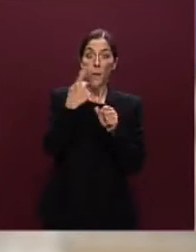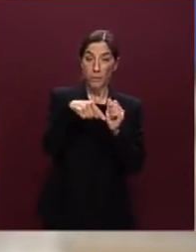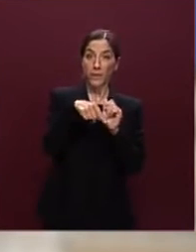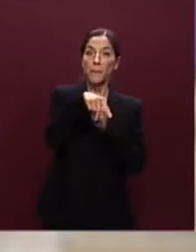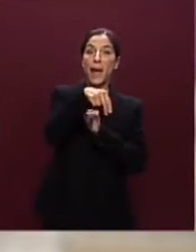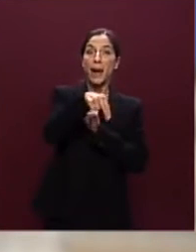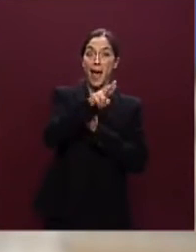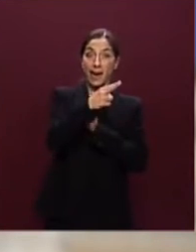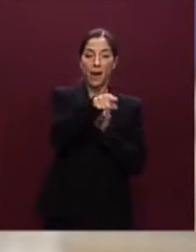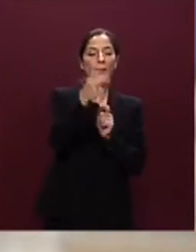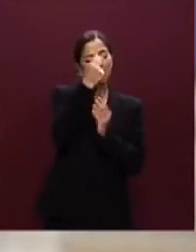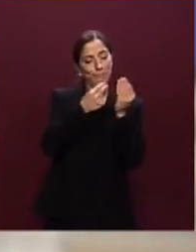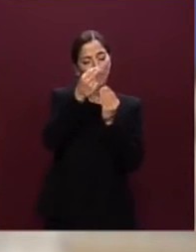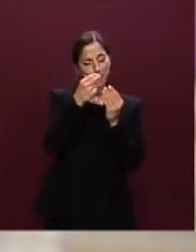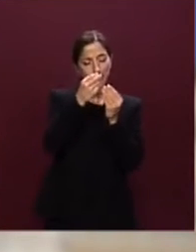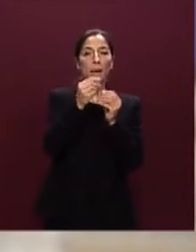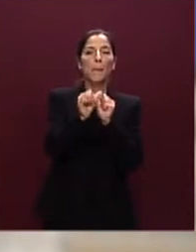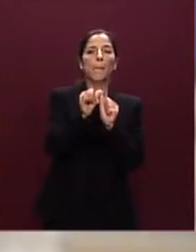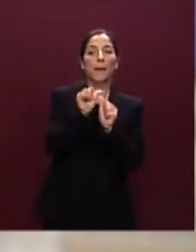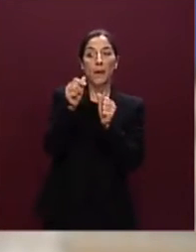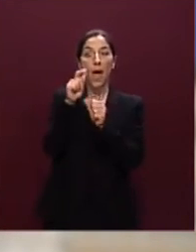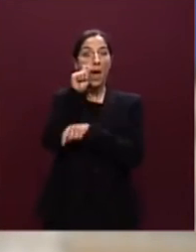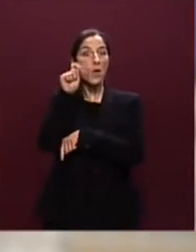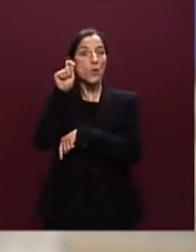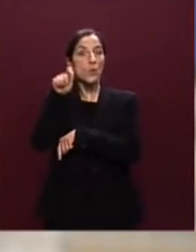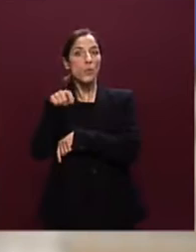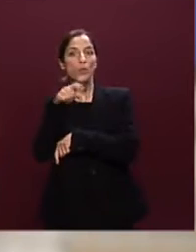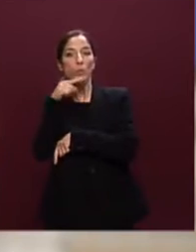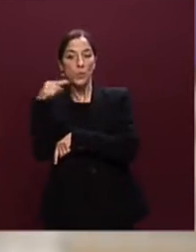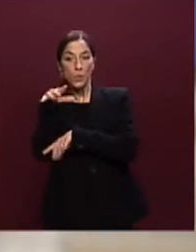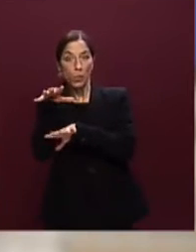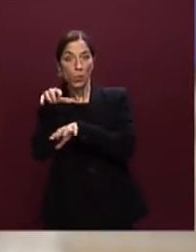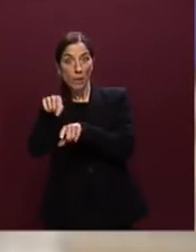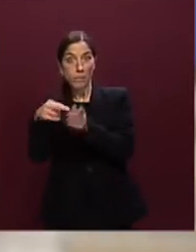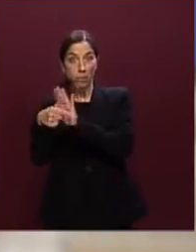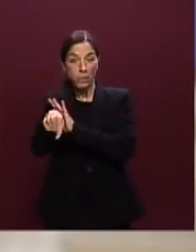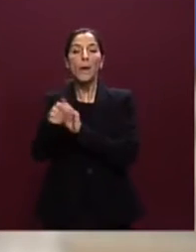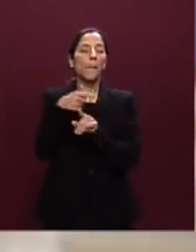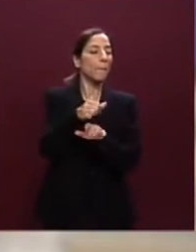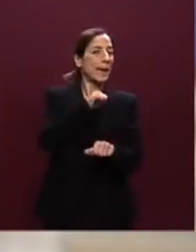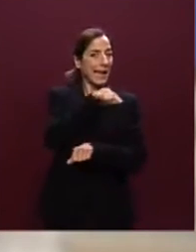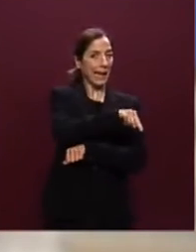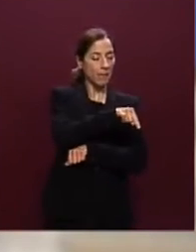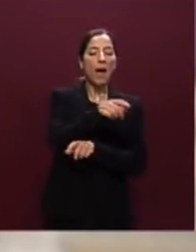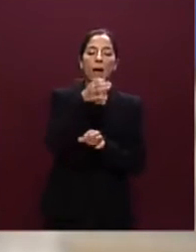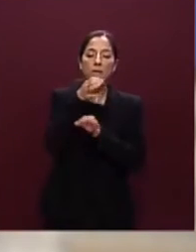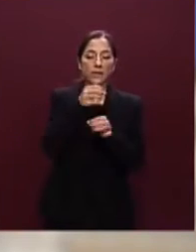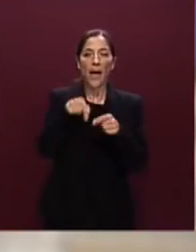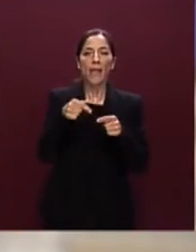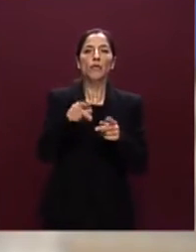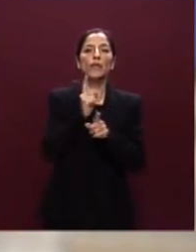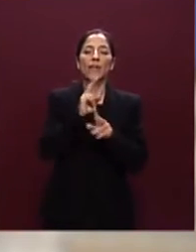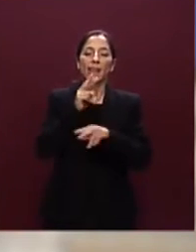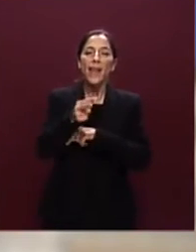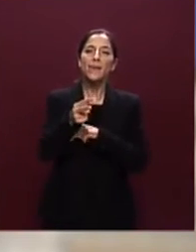Ucraina chiaramente non aveva in alcun modo guardato a quella che è una priorità fondamentale una risposta alla domanda alla